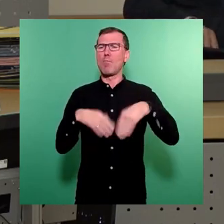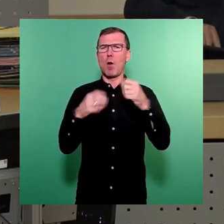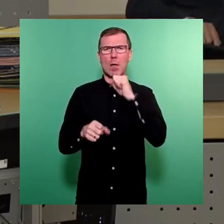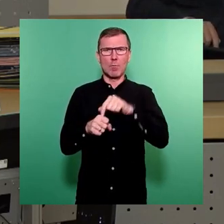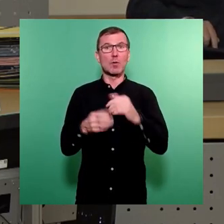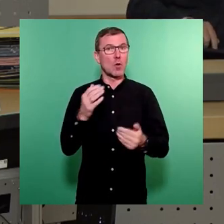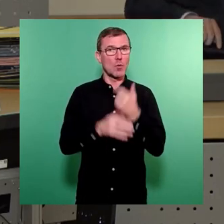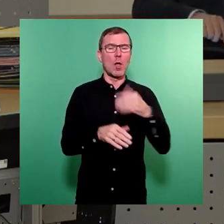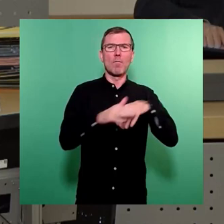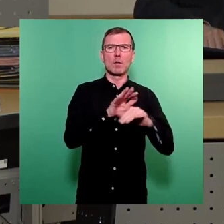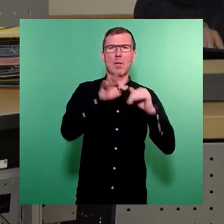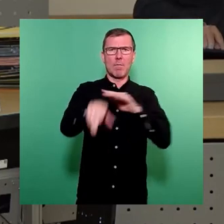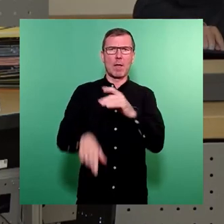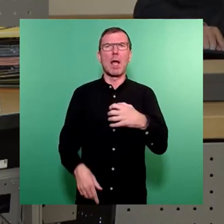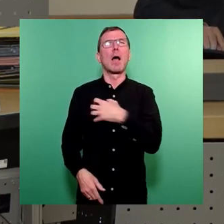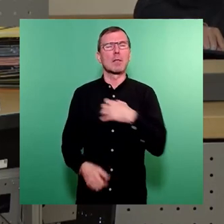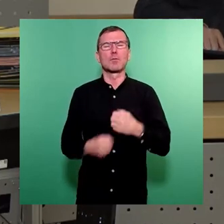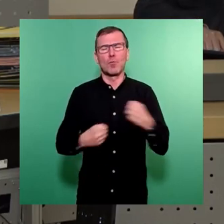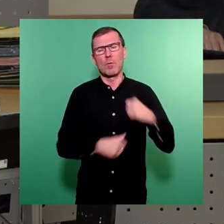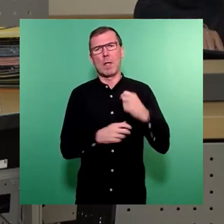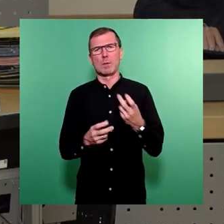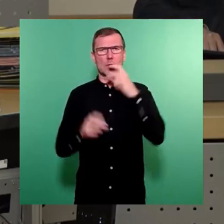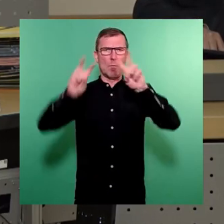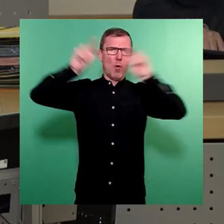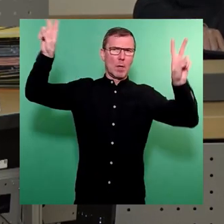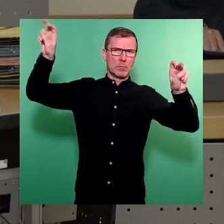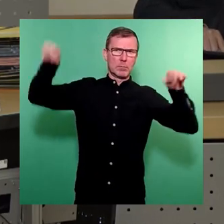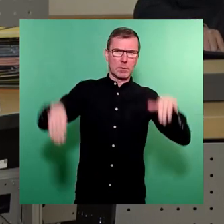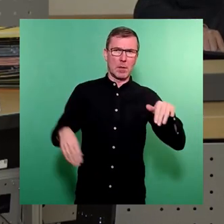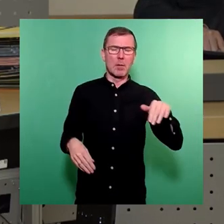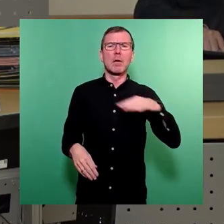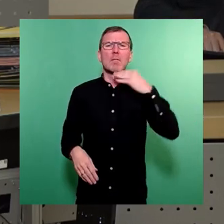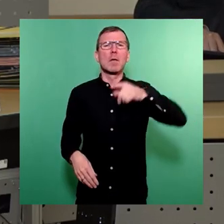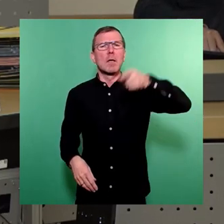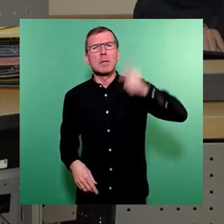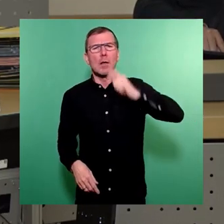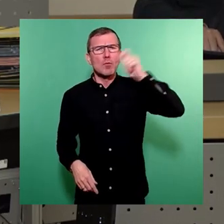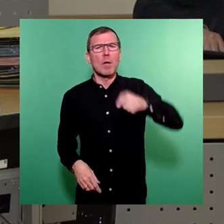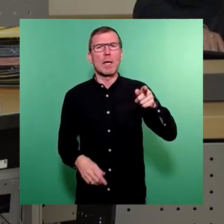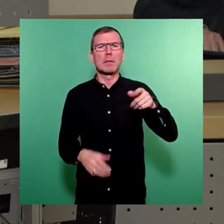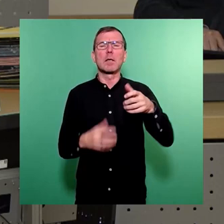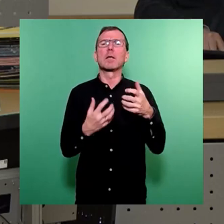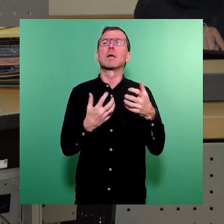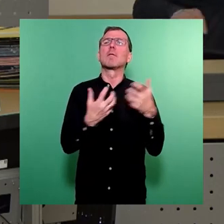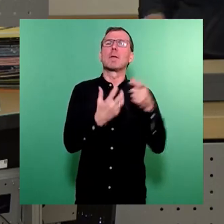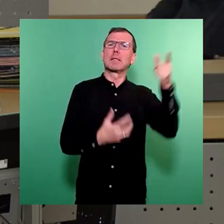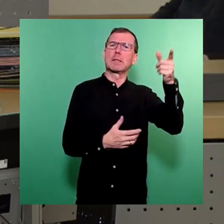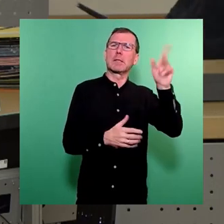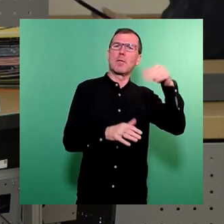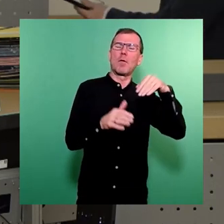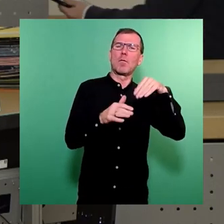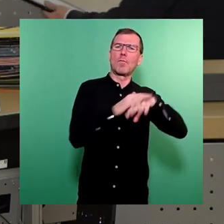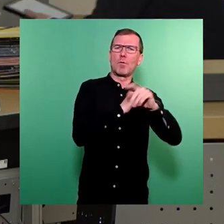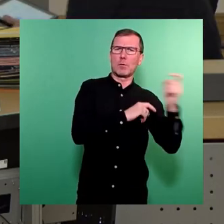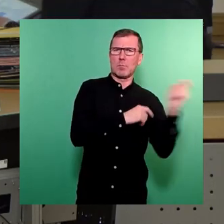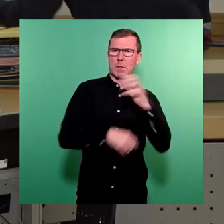Dresden schon wieder vor großer Belastungsprobe. Mehrere tausend Ukrainer sind wegen des Krieges bereits nach Dresden gekommen, doch nun droht